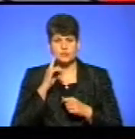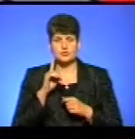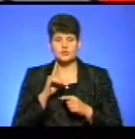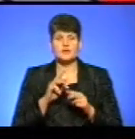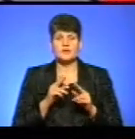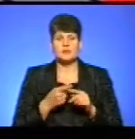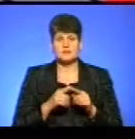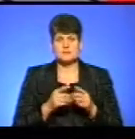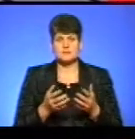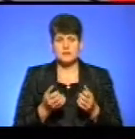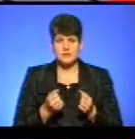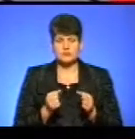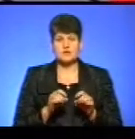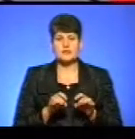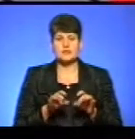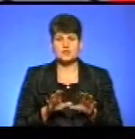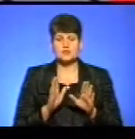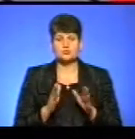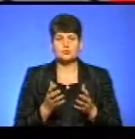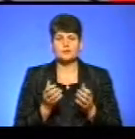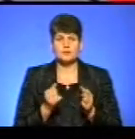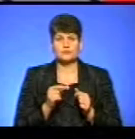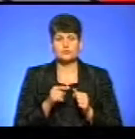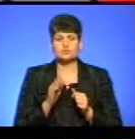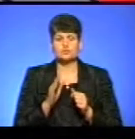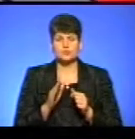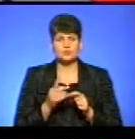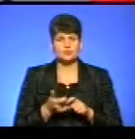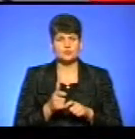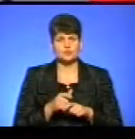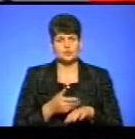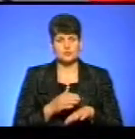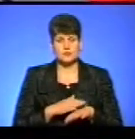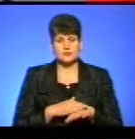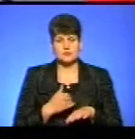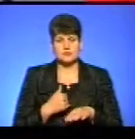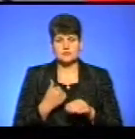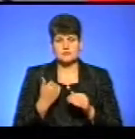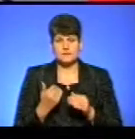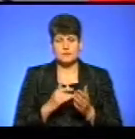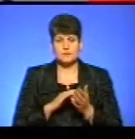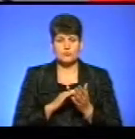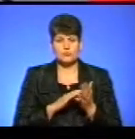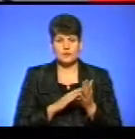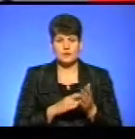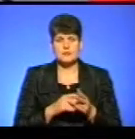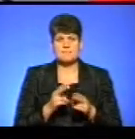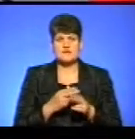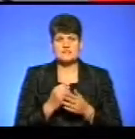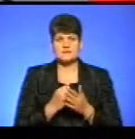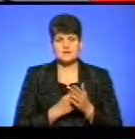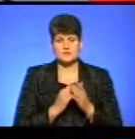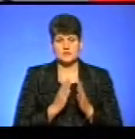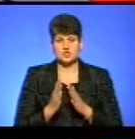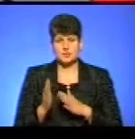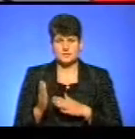прийметься, так, як це рішення остаточно буде прийняти, то що воно буде суттєво ускладнювати наші з вами подорожі за безвізовим режимом. Тому